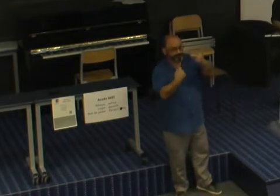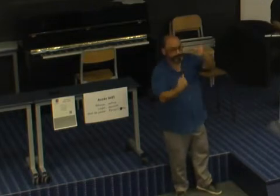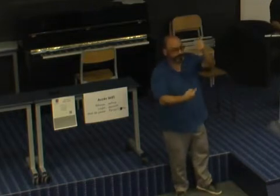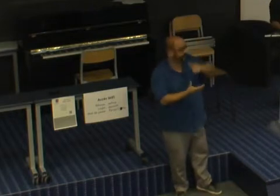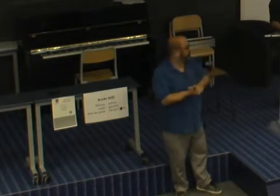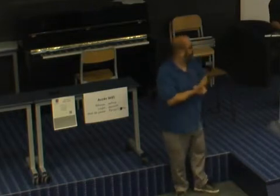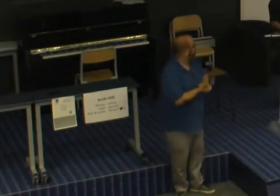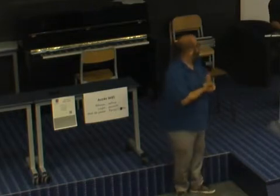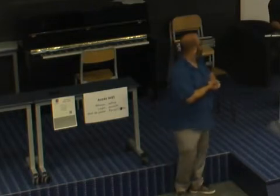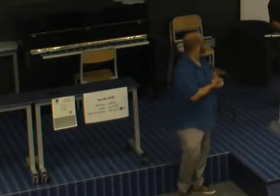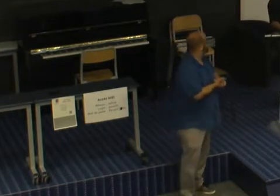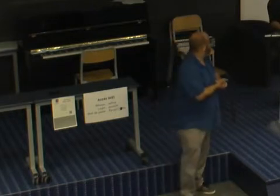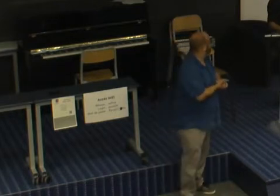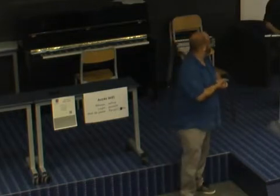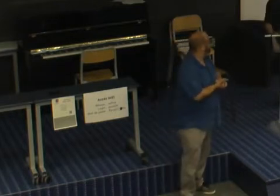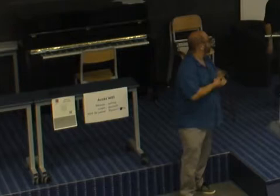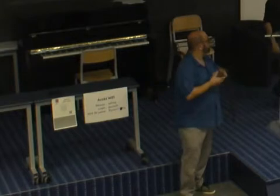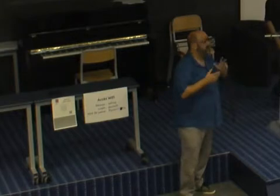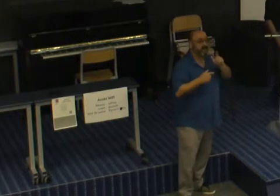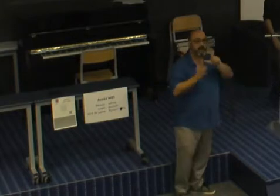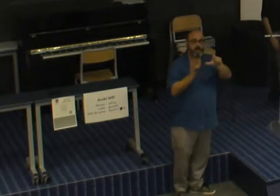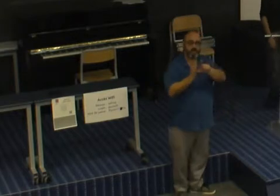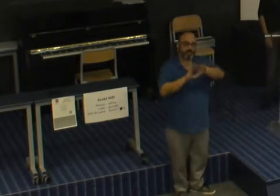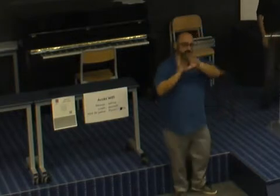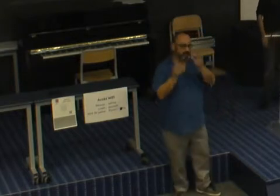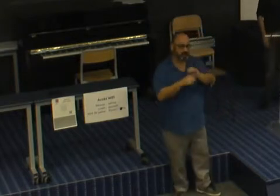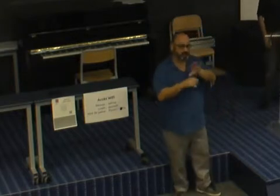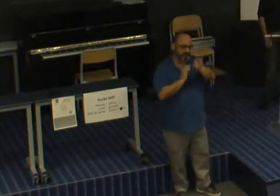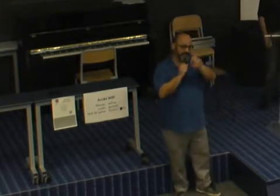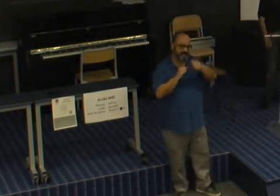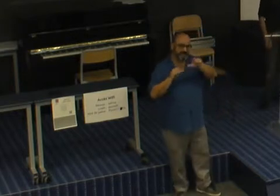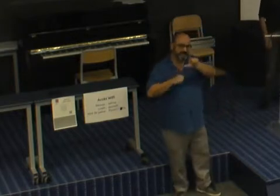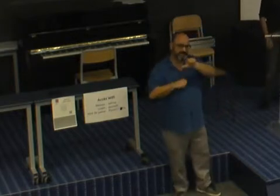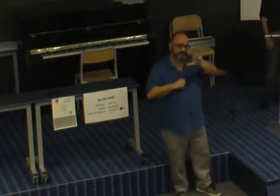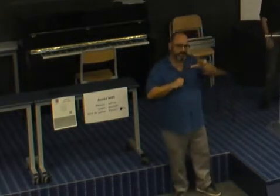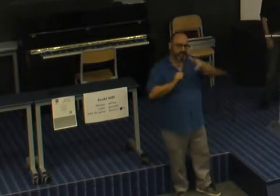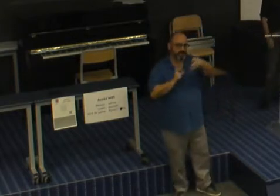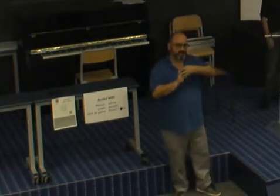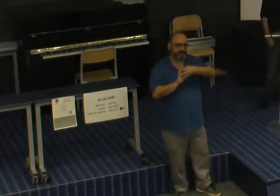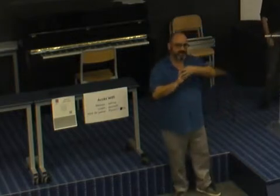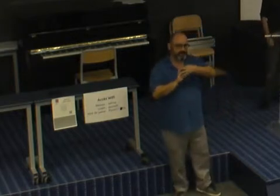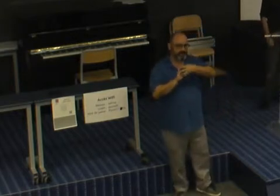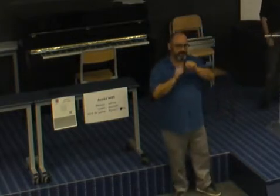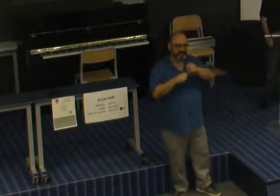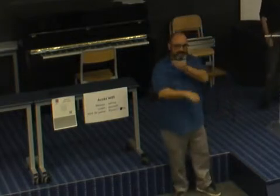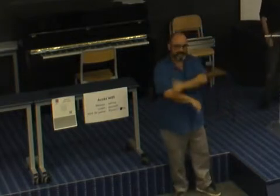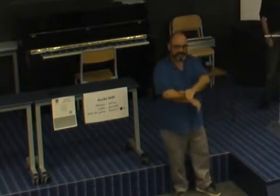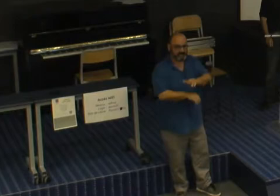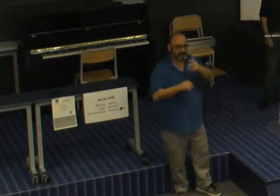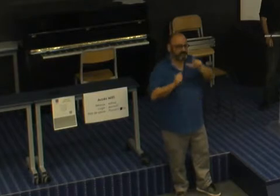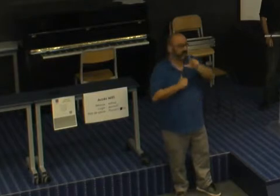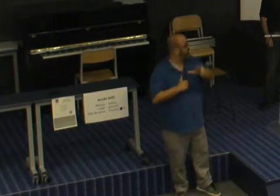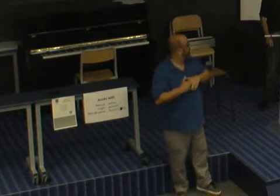Donc d'ailleurs, la loi retient 23 critères discriminatoires. Je pense que certains, pour vous,